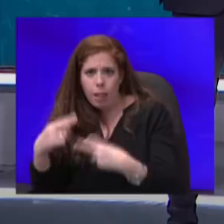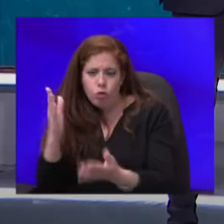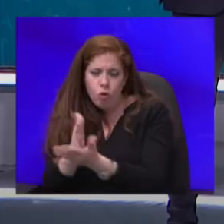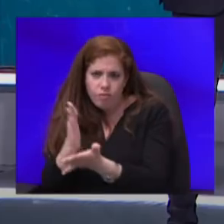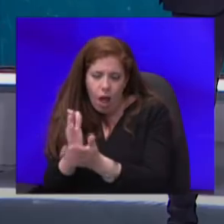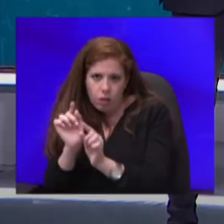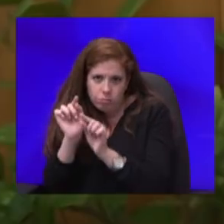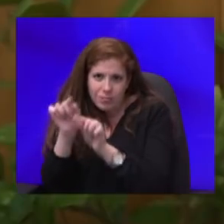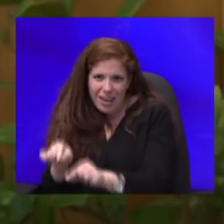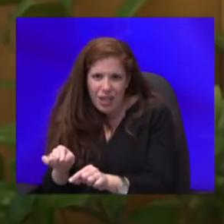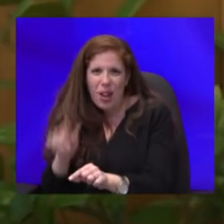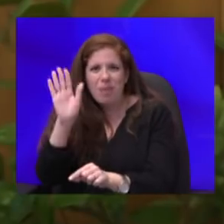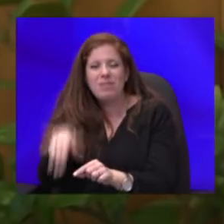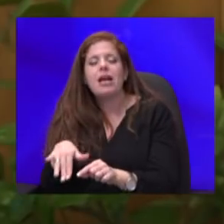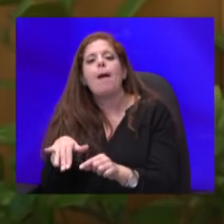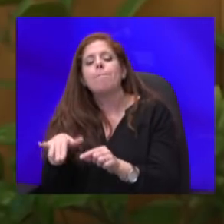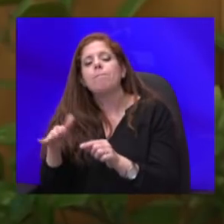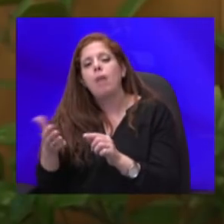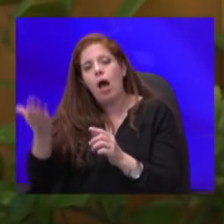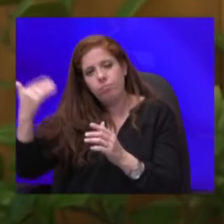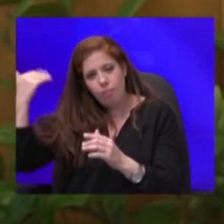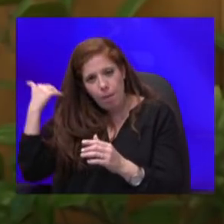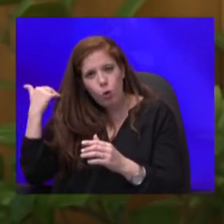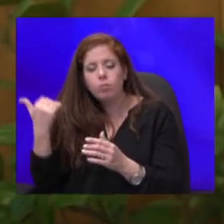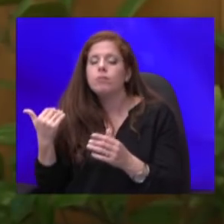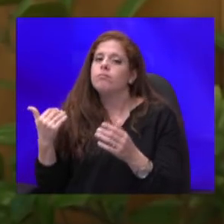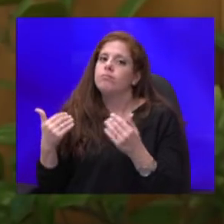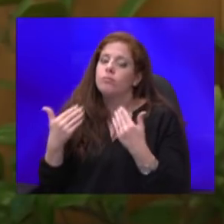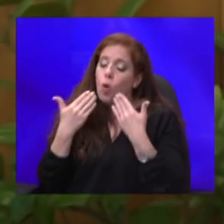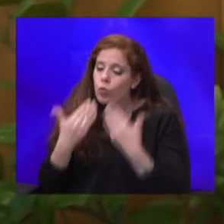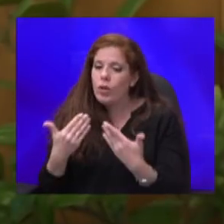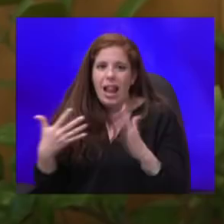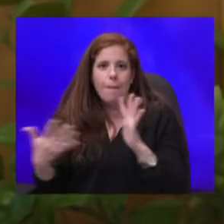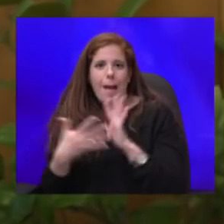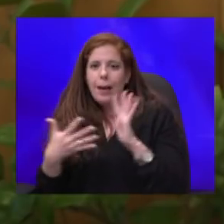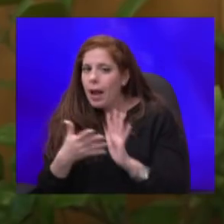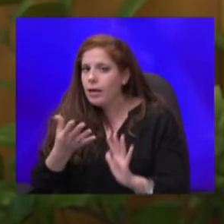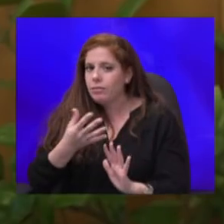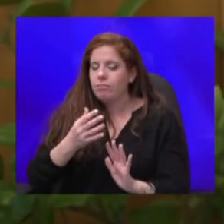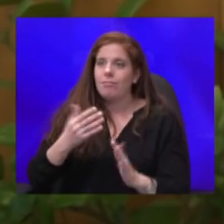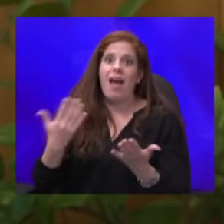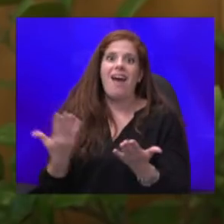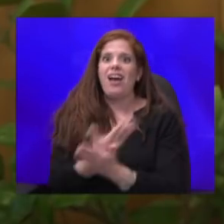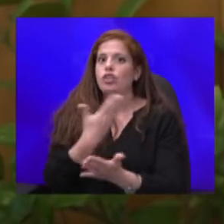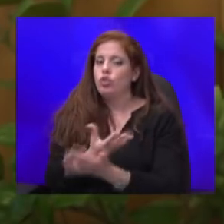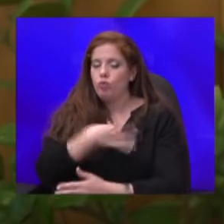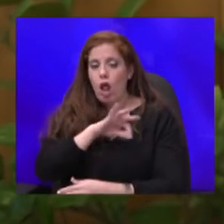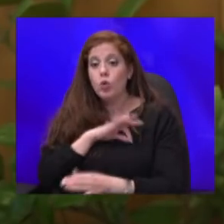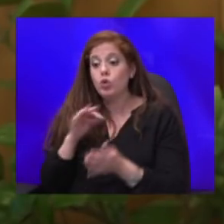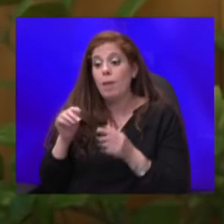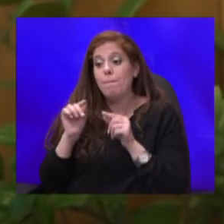בגלים הקודמים, הודות למחקרים הפורצי דרך שלנו, שבאמצעותם באמת איתרנו מאות אלפי